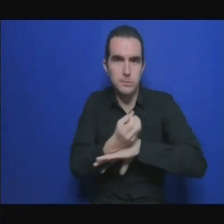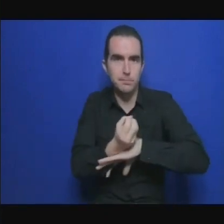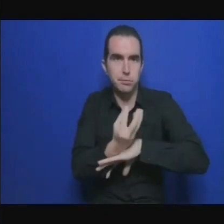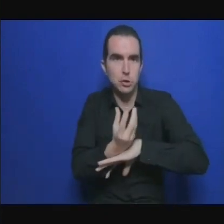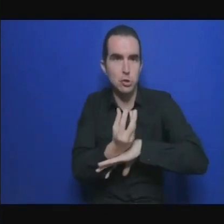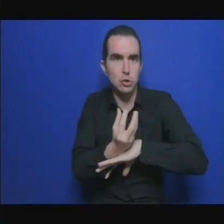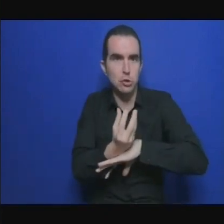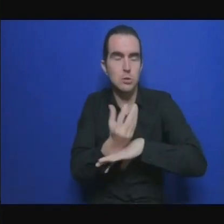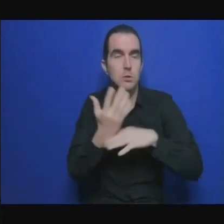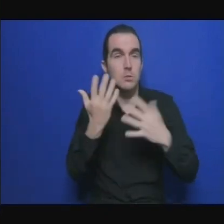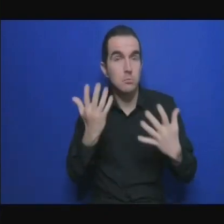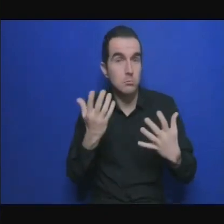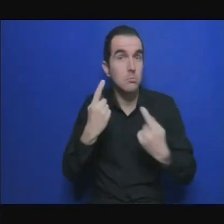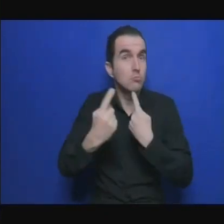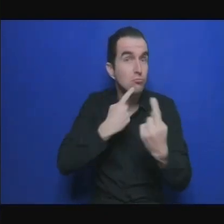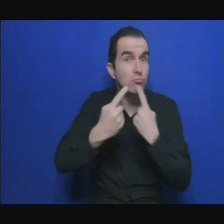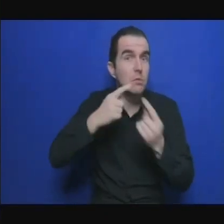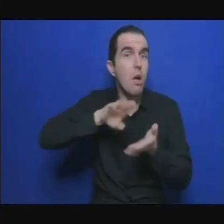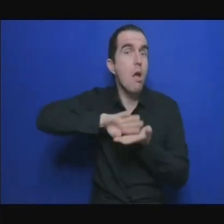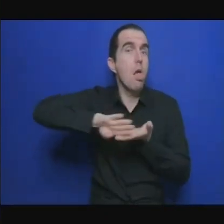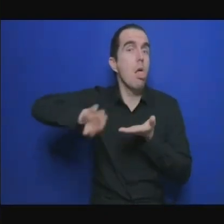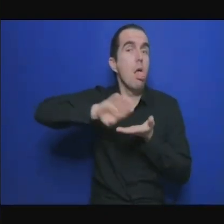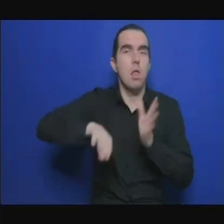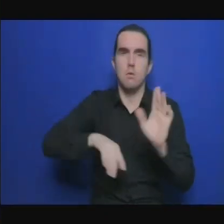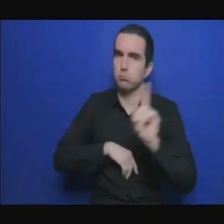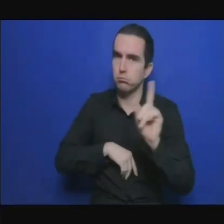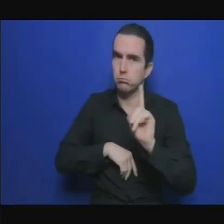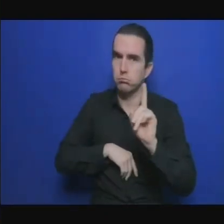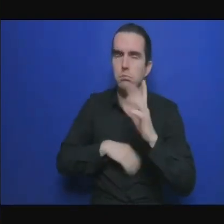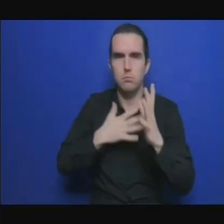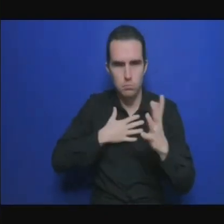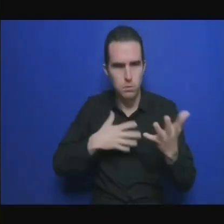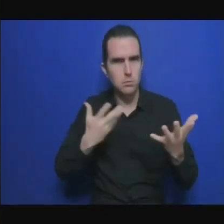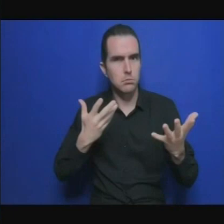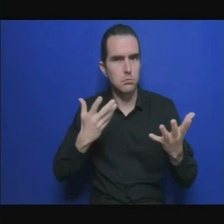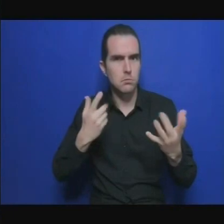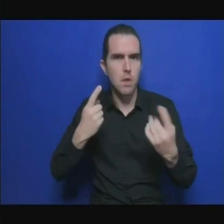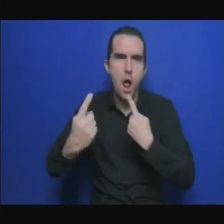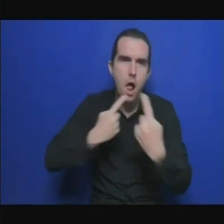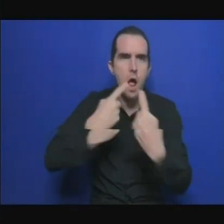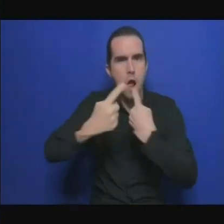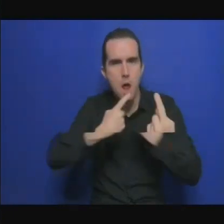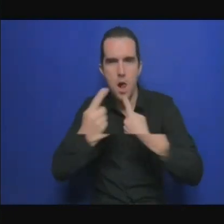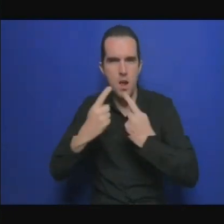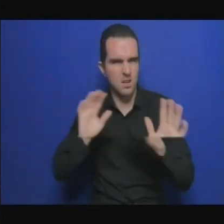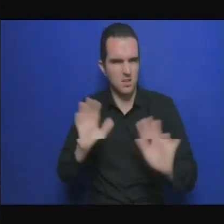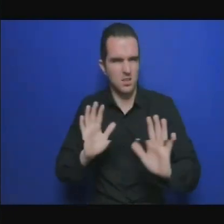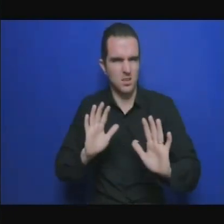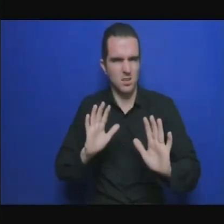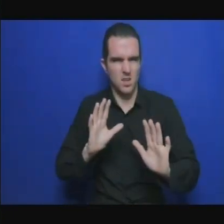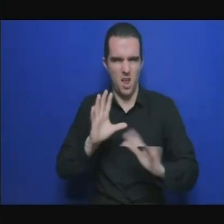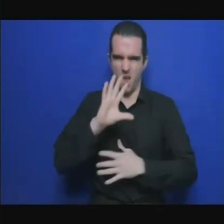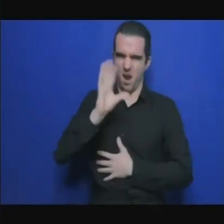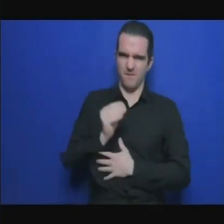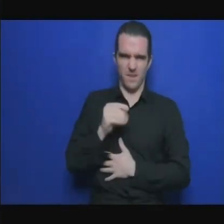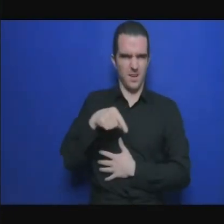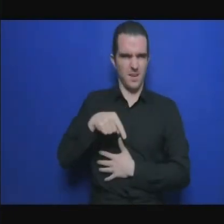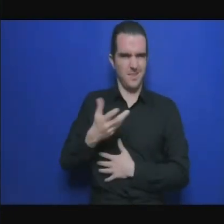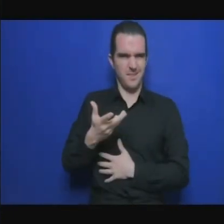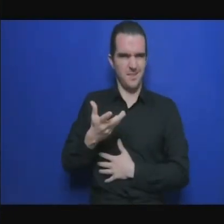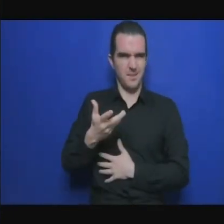pour soutenir le développement de l'Afrique voilà et en plus le gaz est suffisamment flexible pour